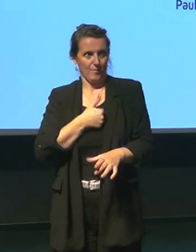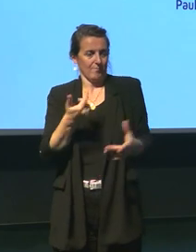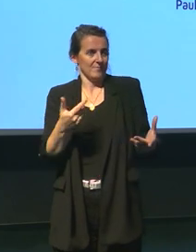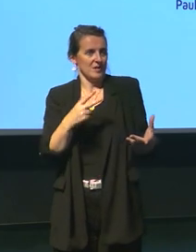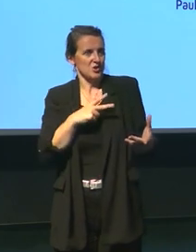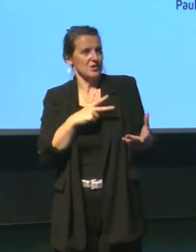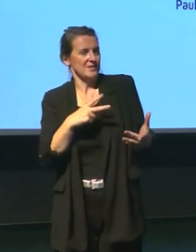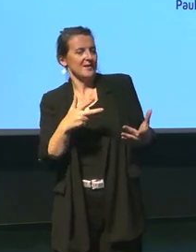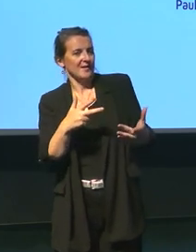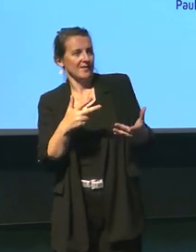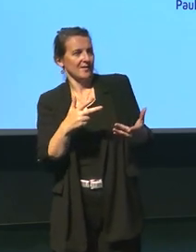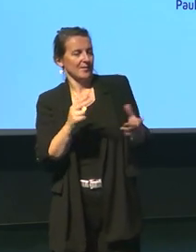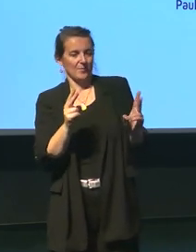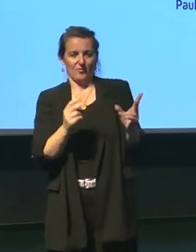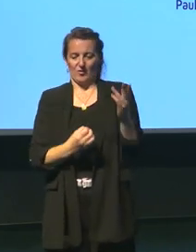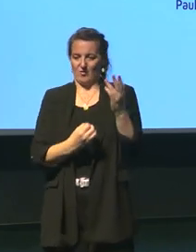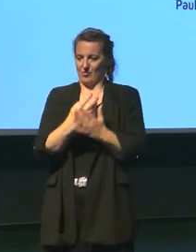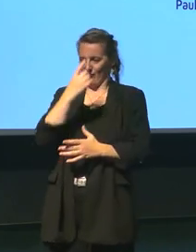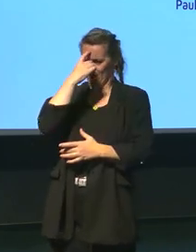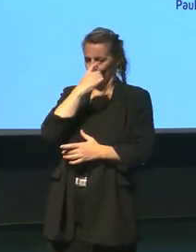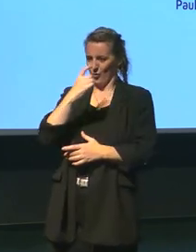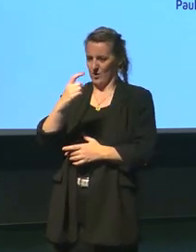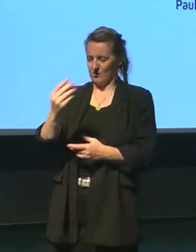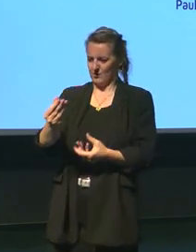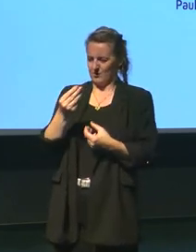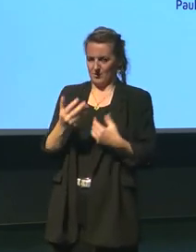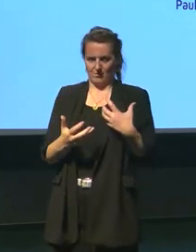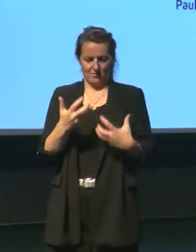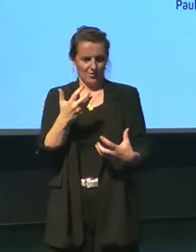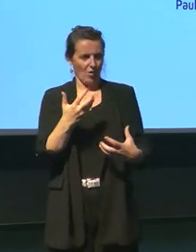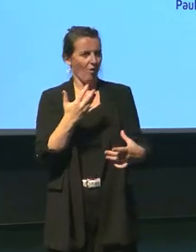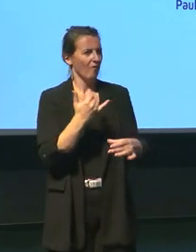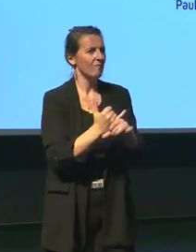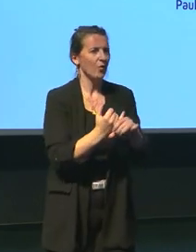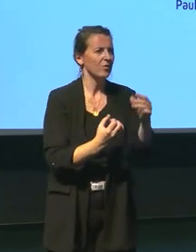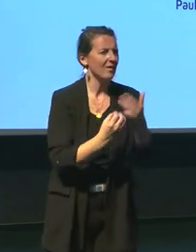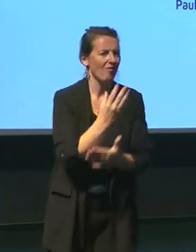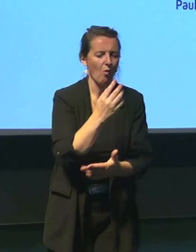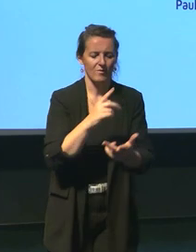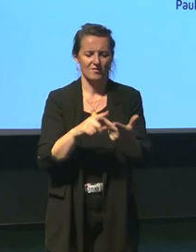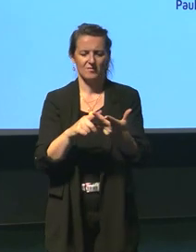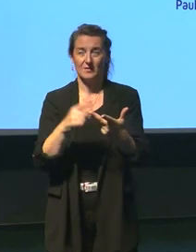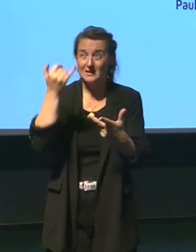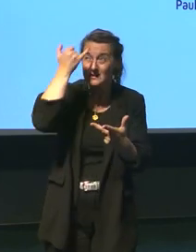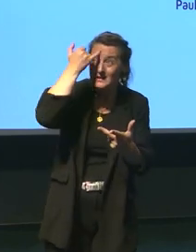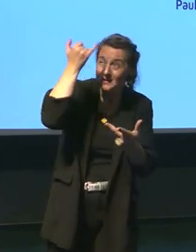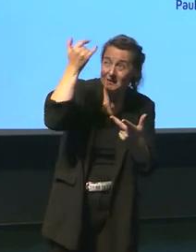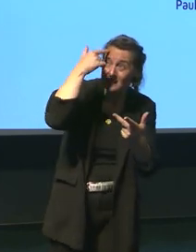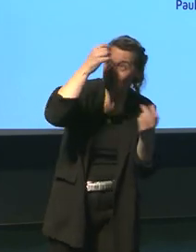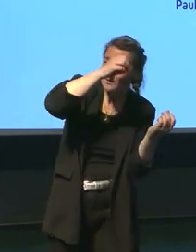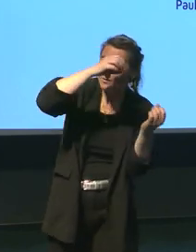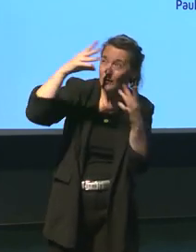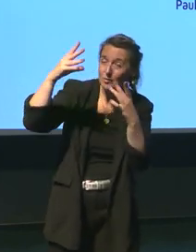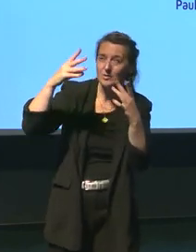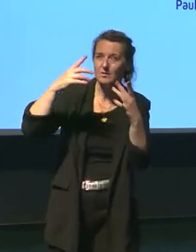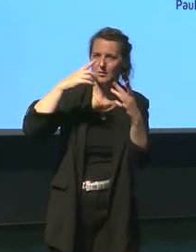à ces nouvelles croyances à ces pecs-yous à ces idéologies qui se construisent d'un système